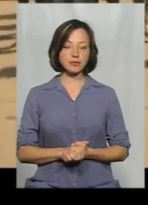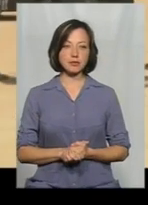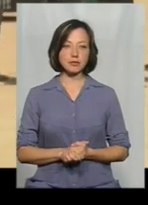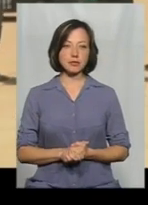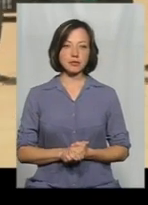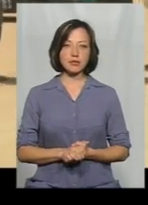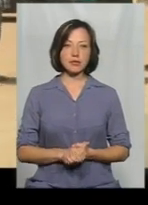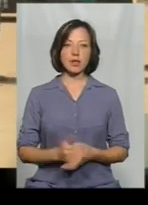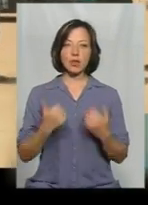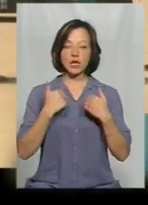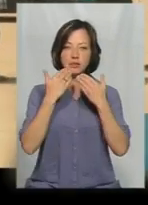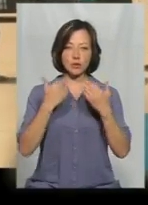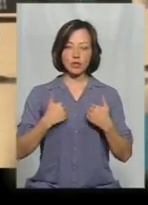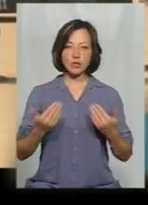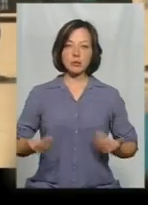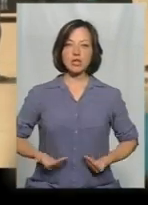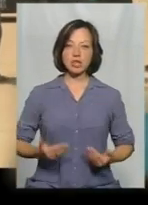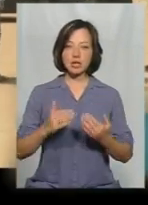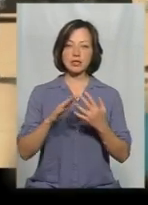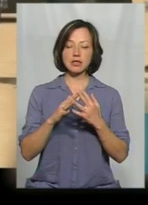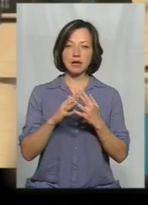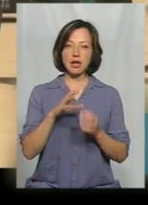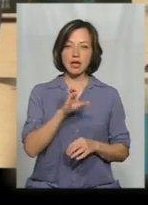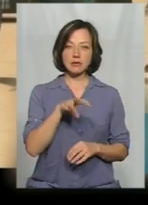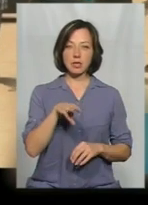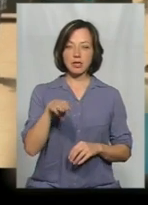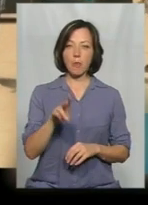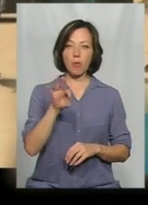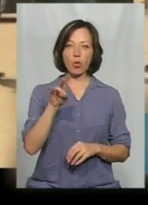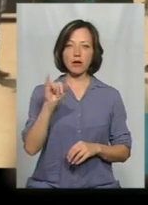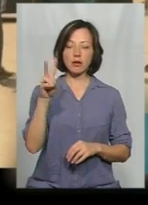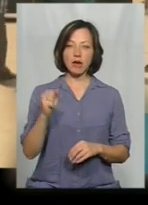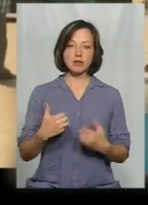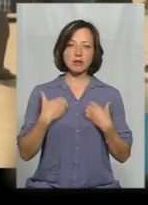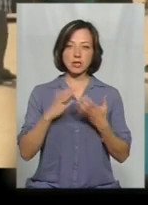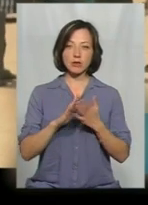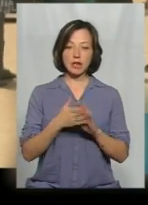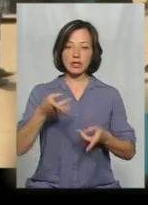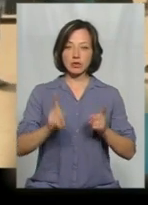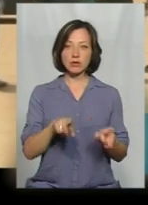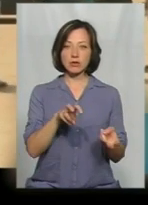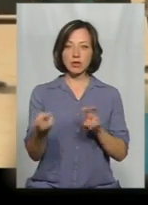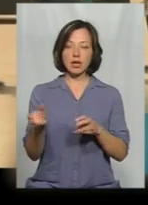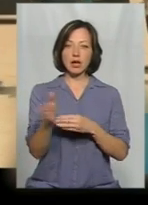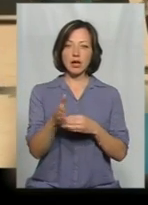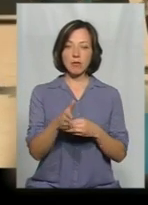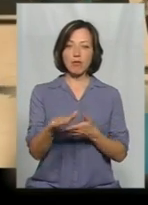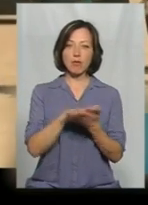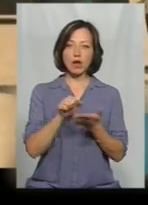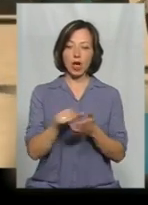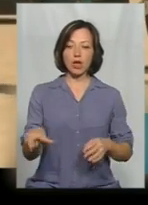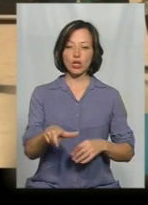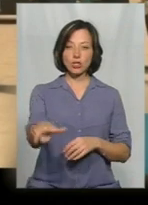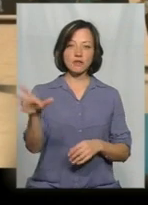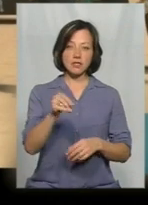До нас звернулись мешканці СМТ Понінка з кричущою ситуацією. Там справді гине риба, вмирає річка, всі викиди